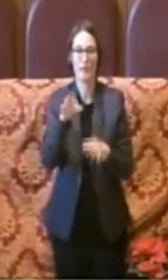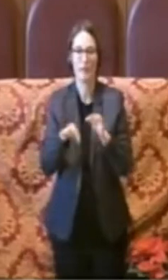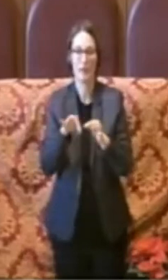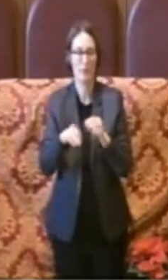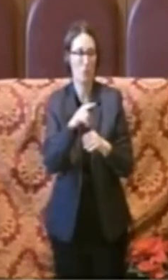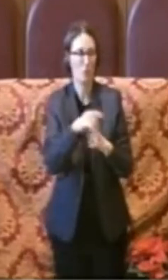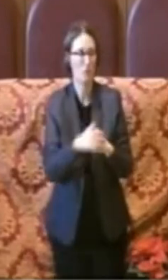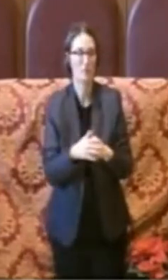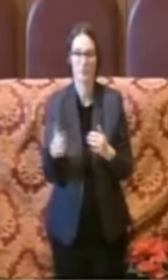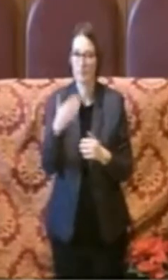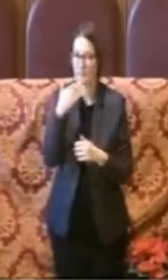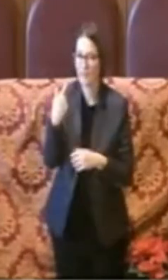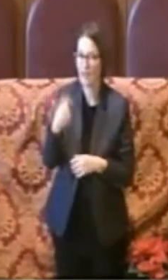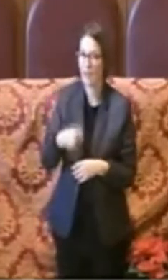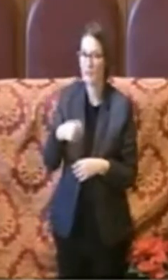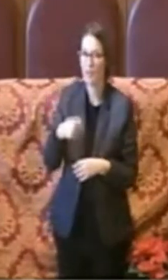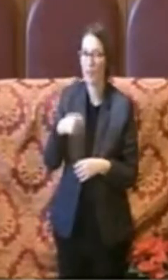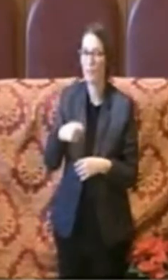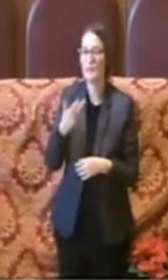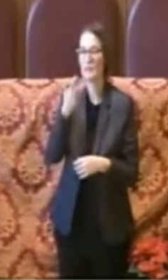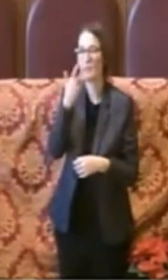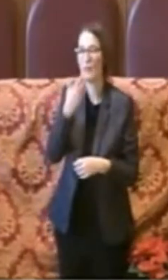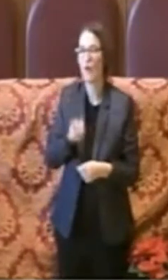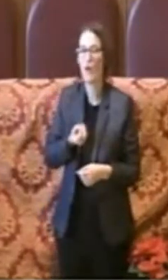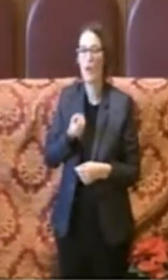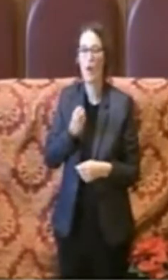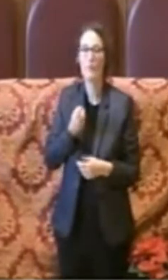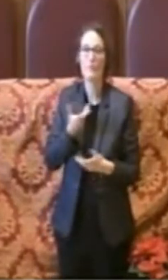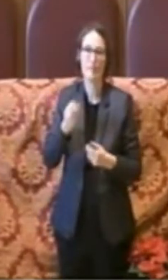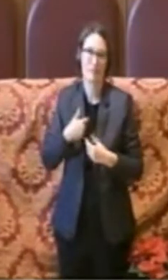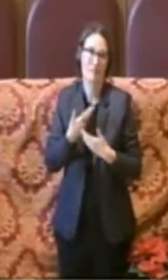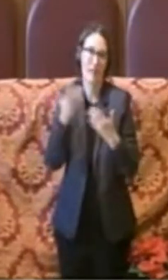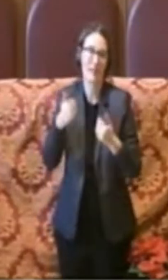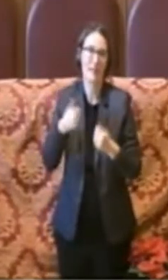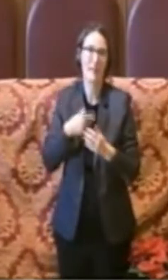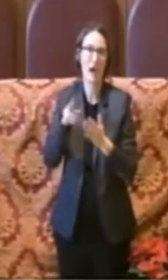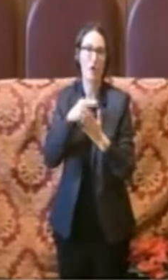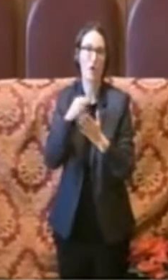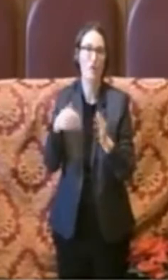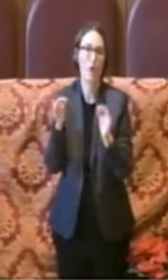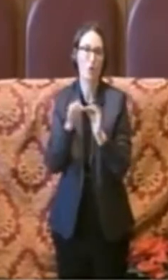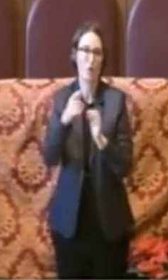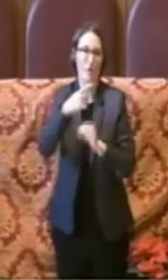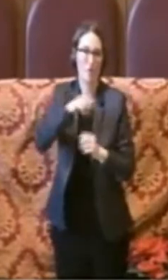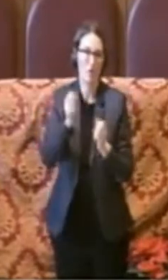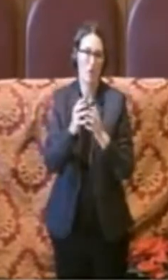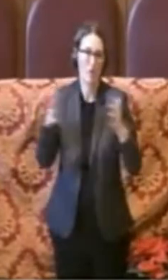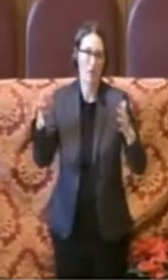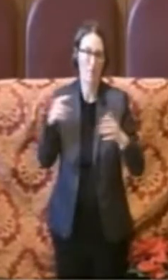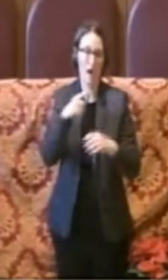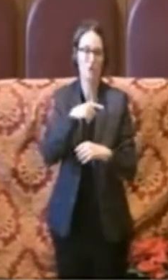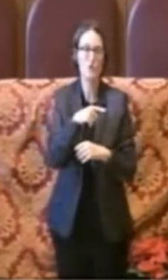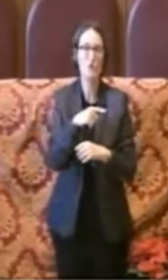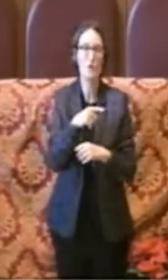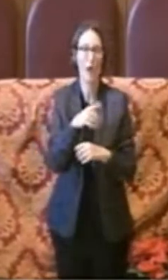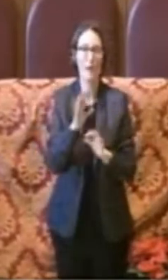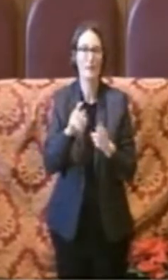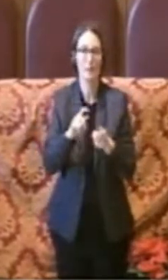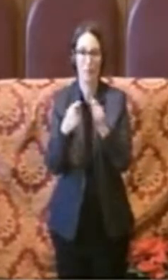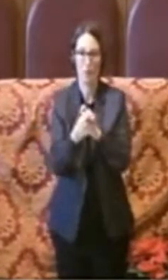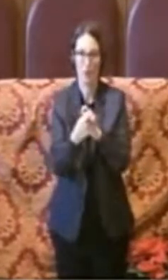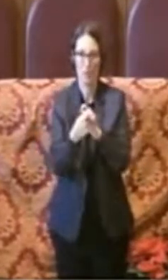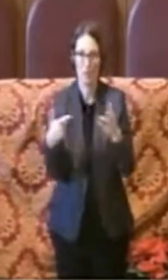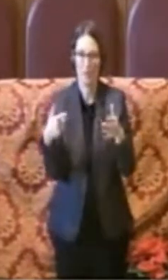Grazie Presidente per esprimere ovviamente il voto favorevole di questa maggioranza su questo emendamento e